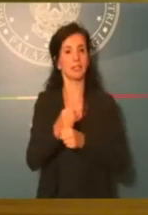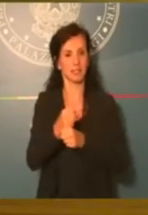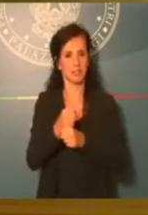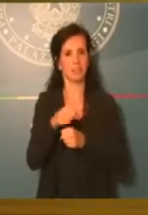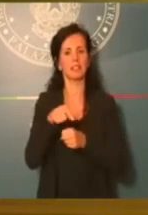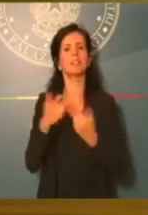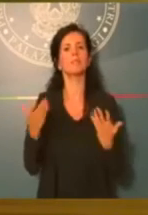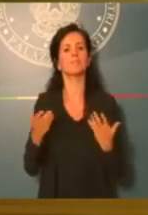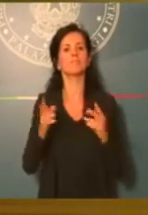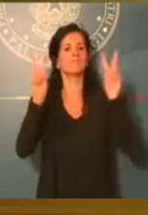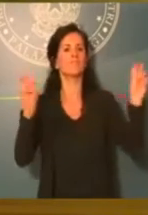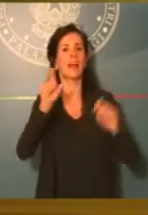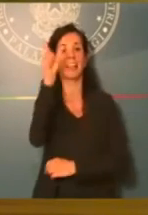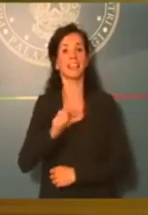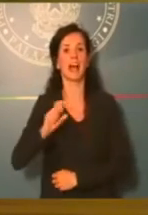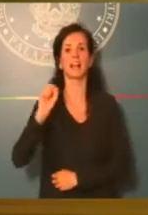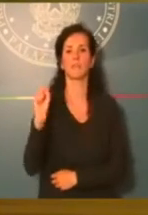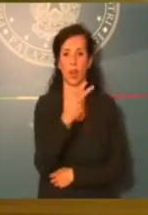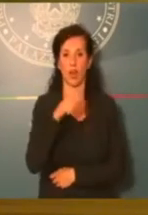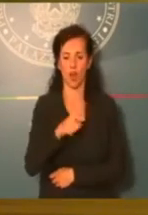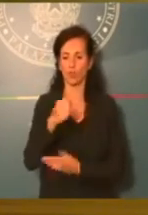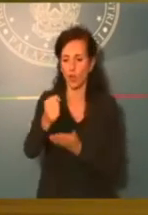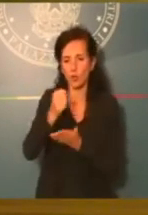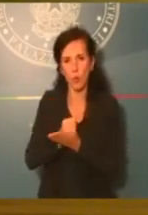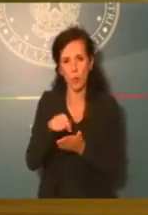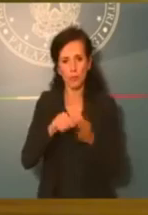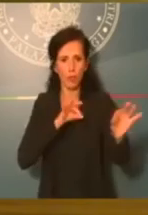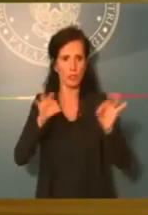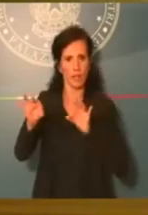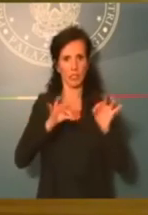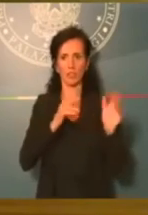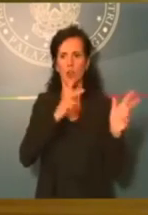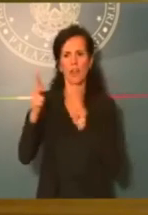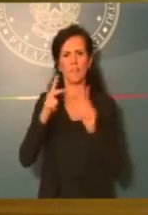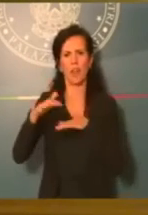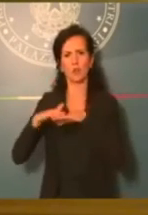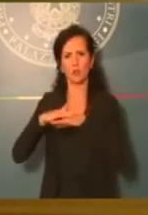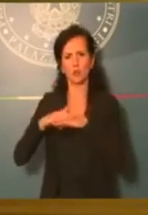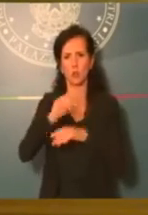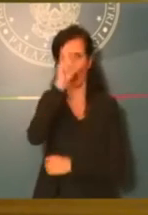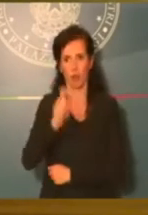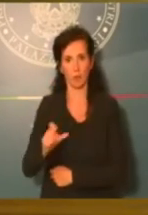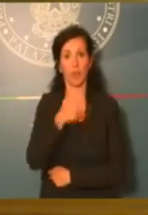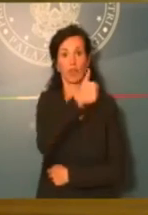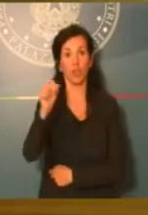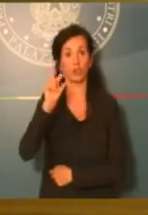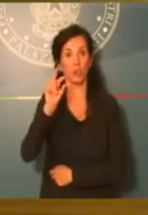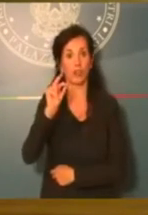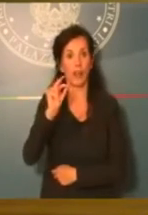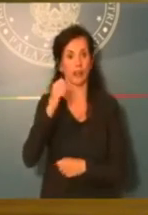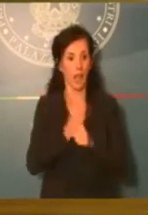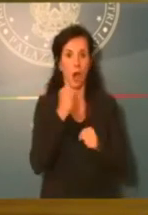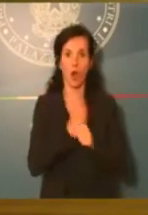Veloce, che è il documento strategico per l'infrastruttura del Paese, oltre 130 opere qui